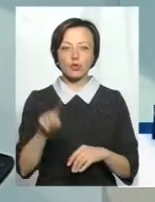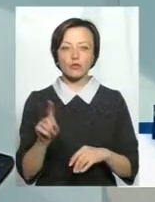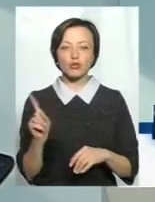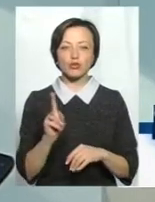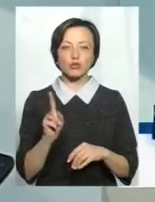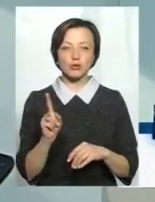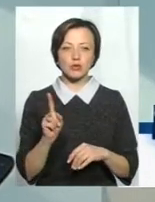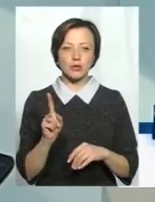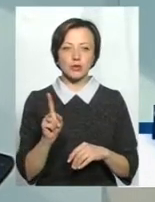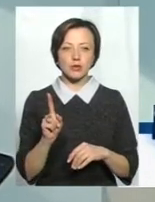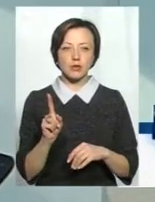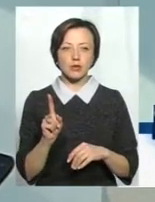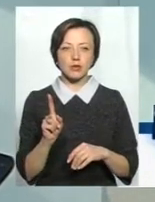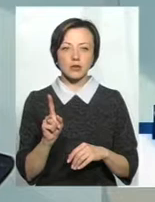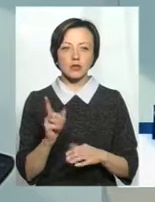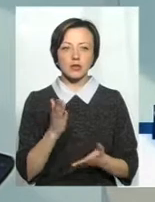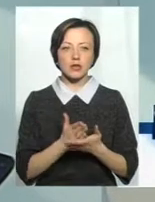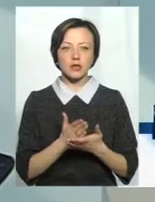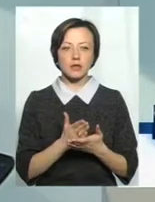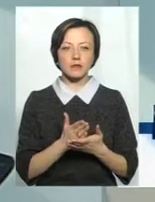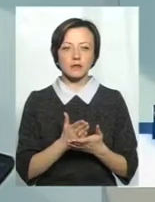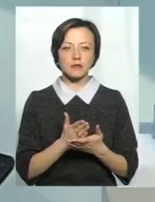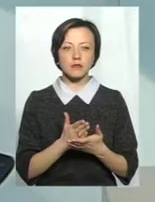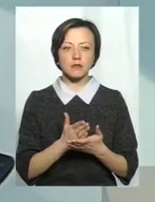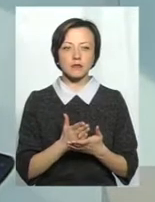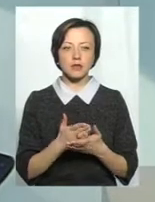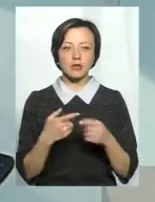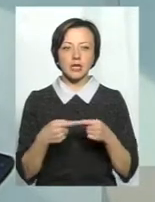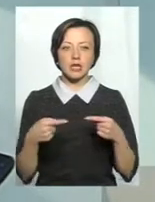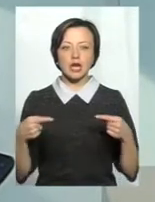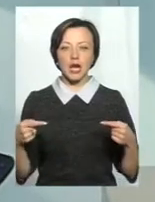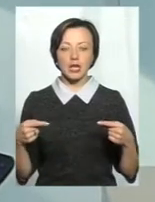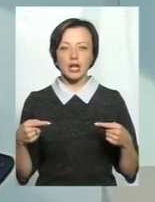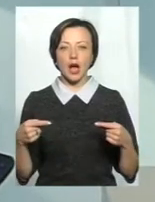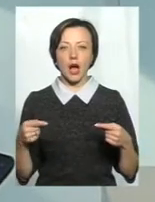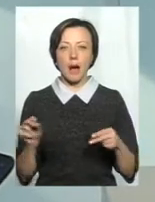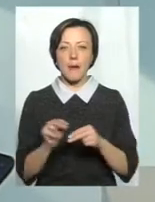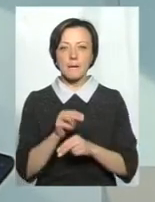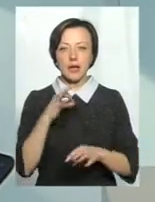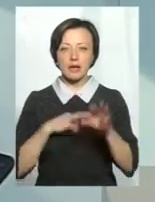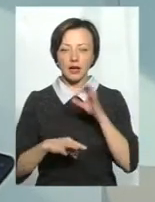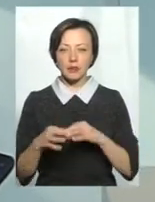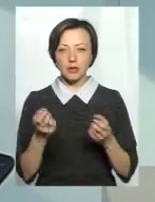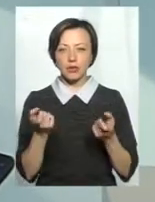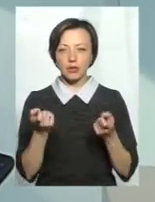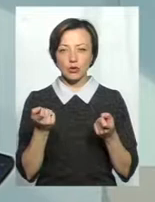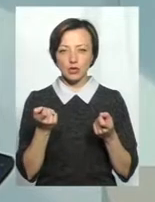є ряд медикаментів, які трошки нівелюють